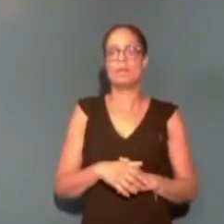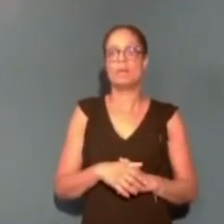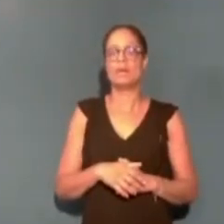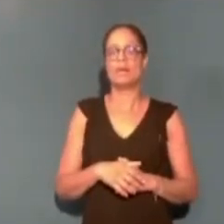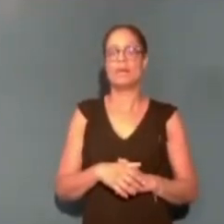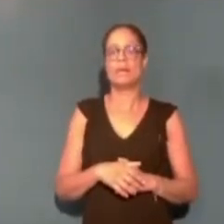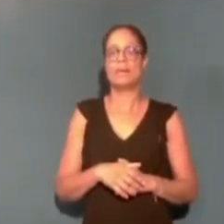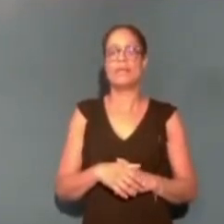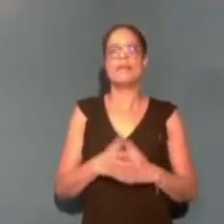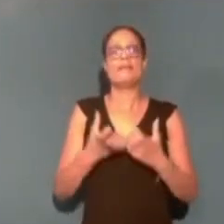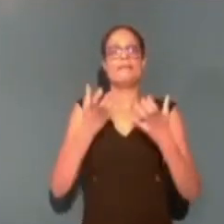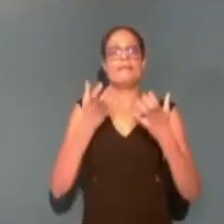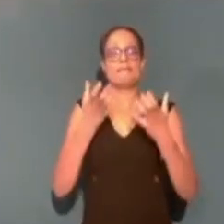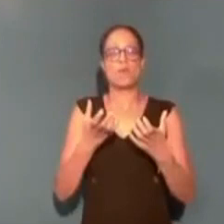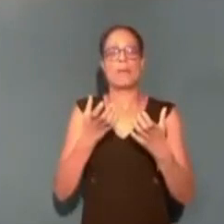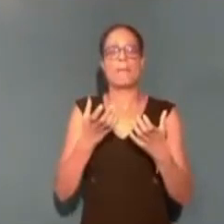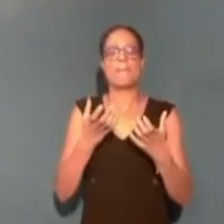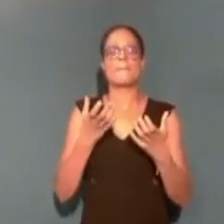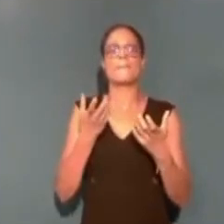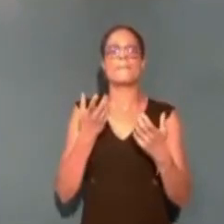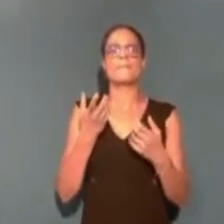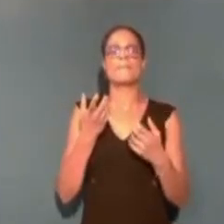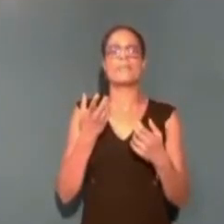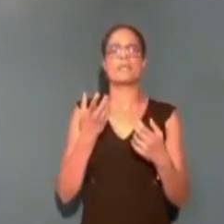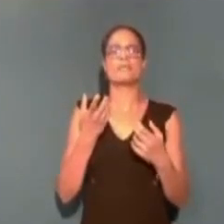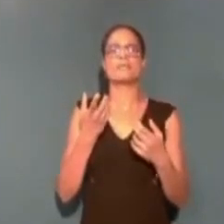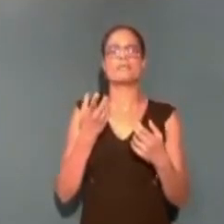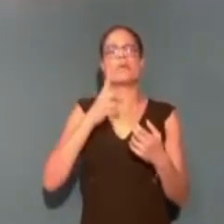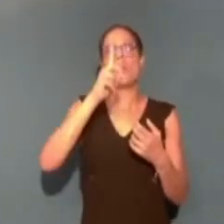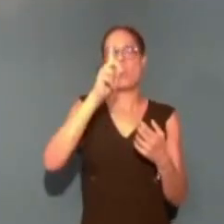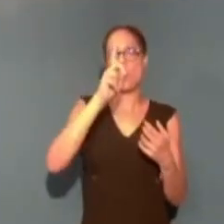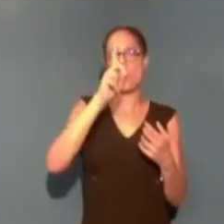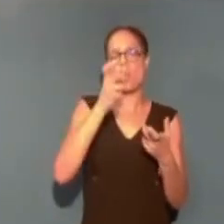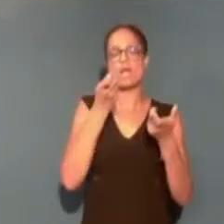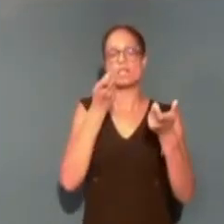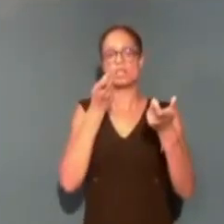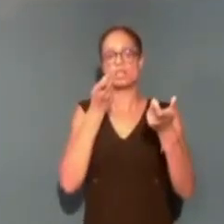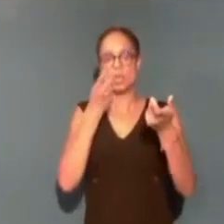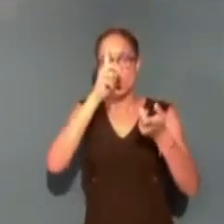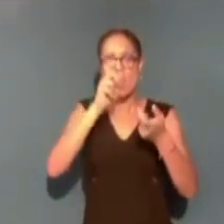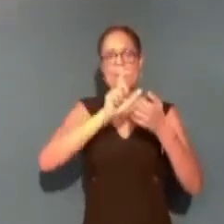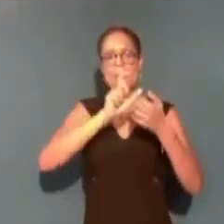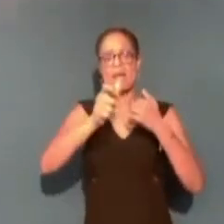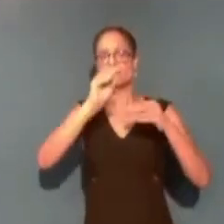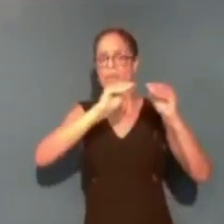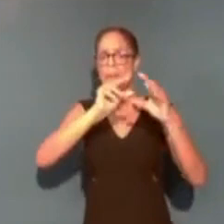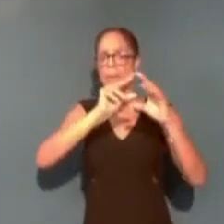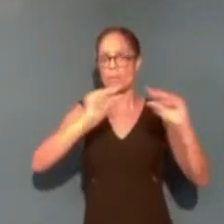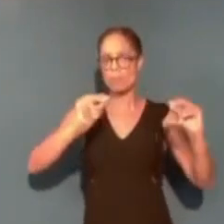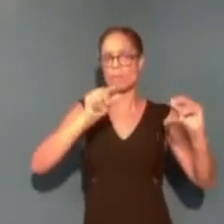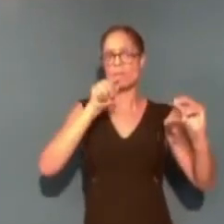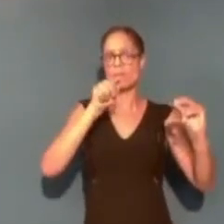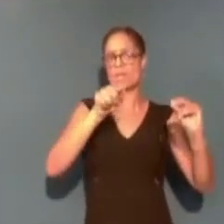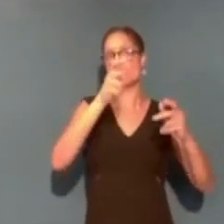rectification de la gestion de l'eau et de l'assédissement. On ne parle pas beaucoup de l'assédissement. Mes